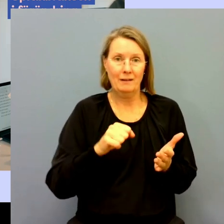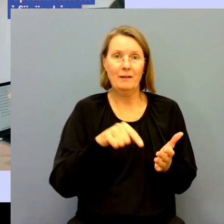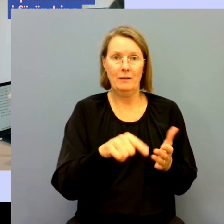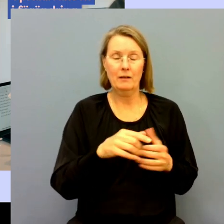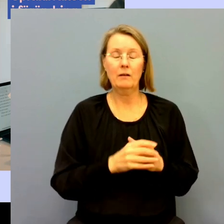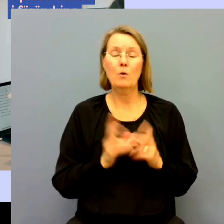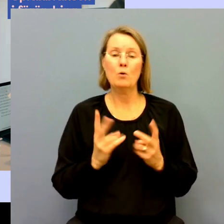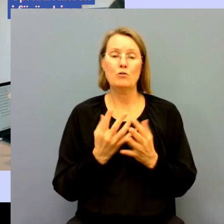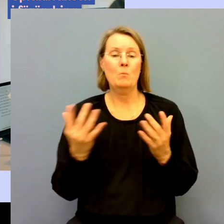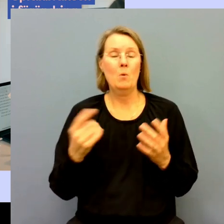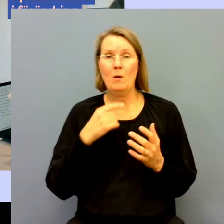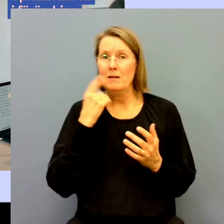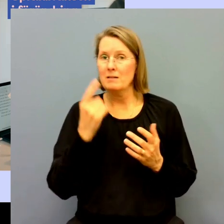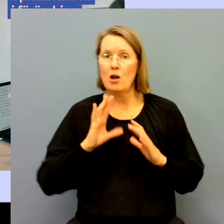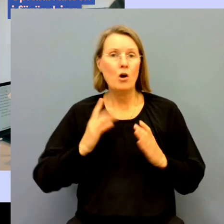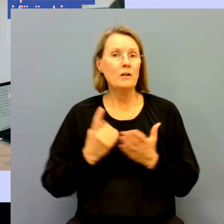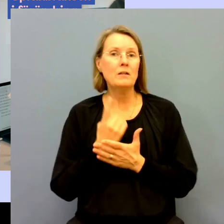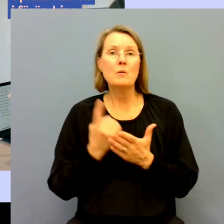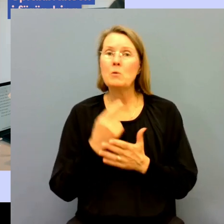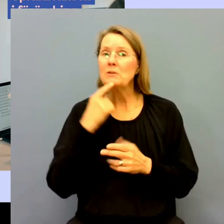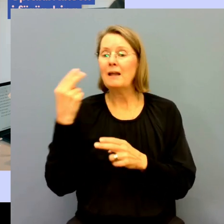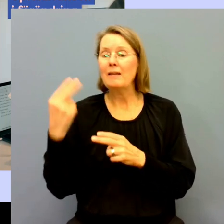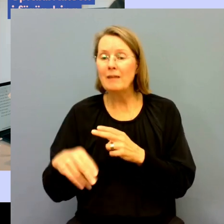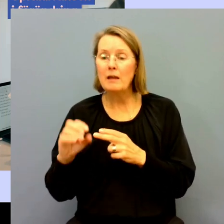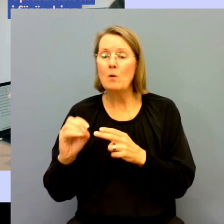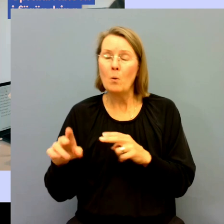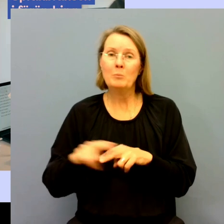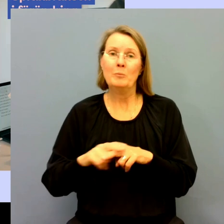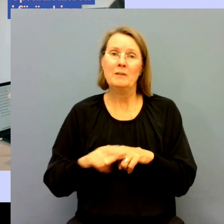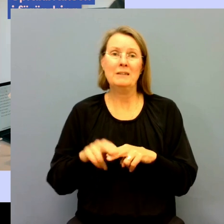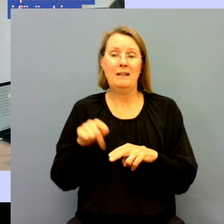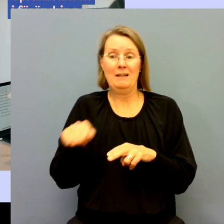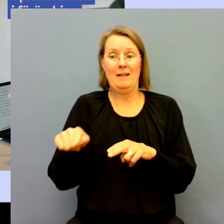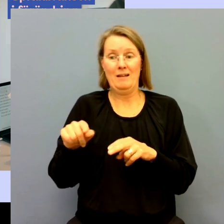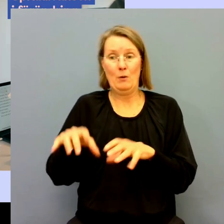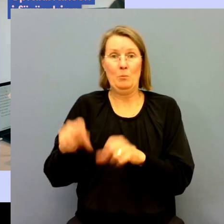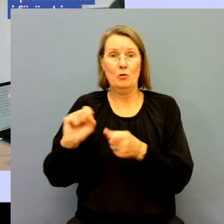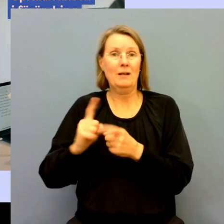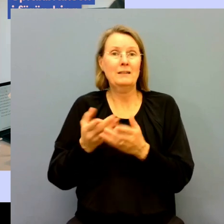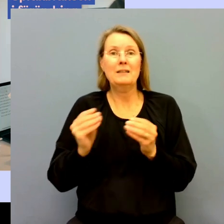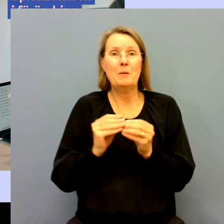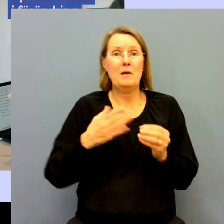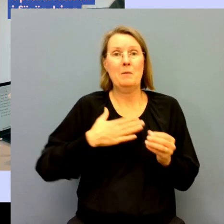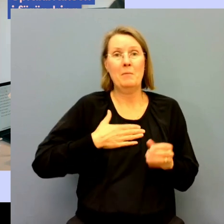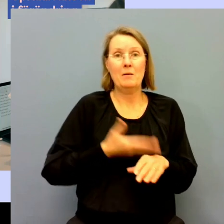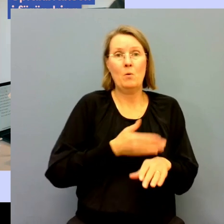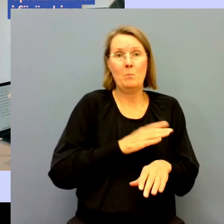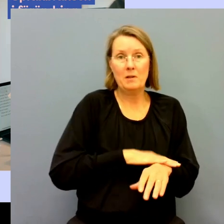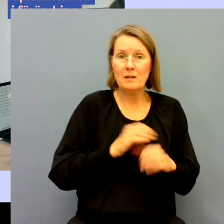många upplever också att man har inte möjlighet att säga nej om uppdraget inte matchar ens kompetenser.